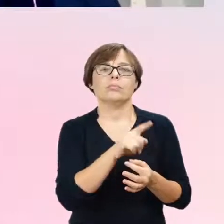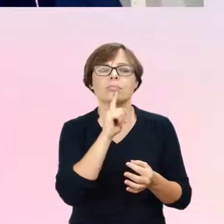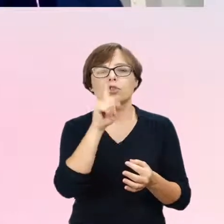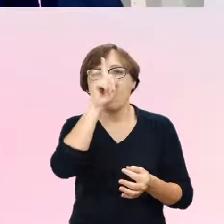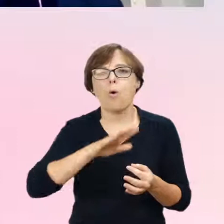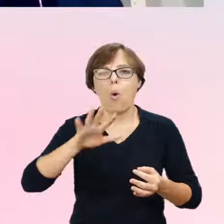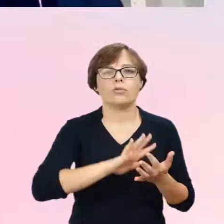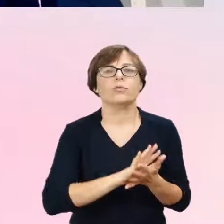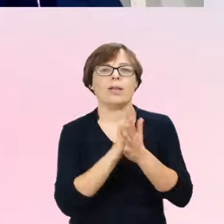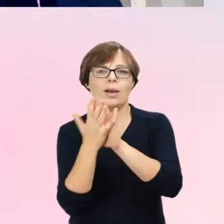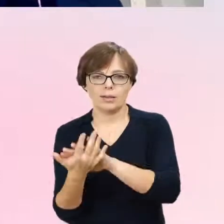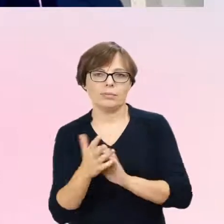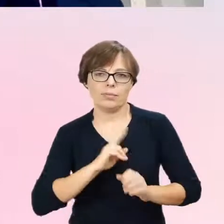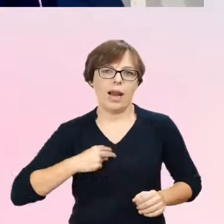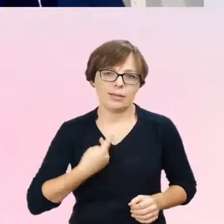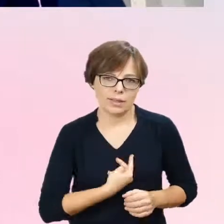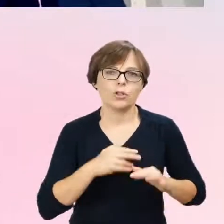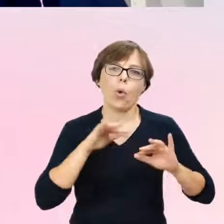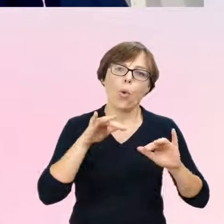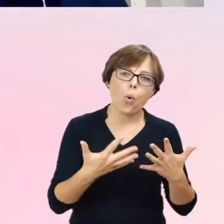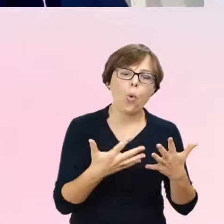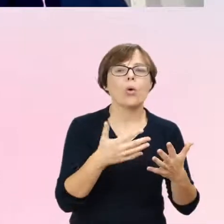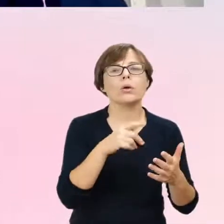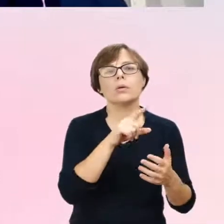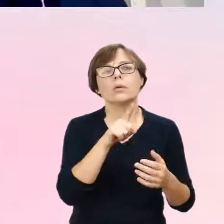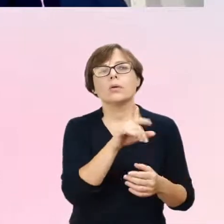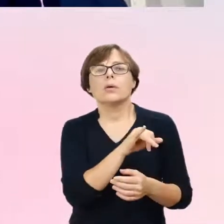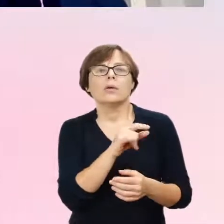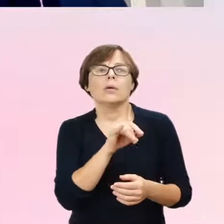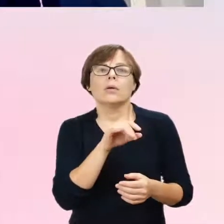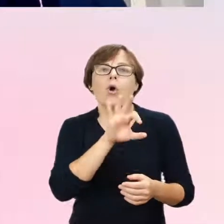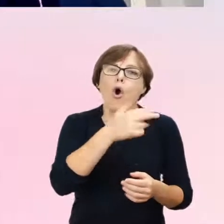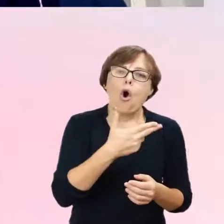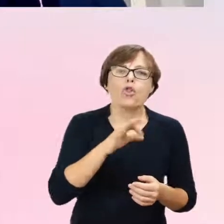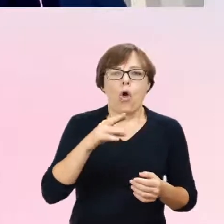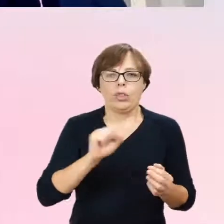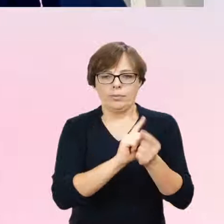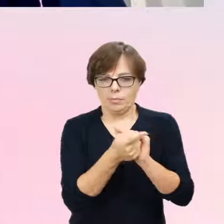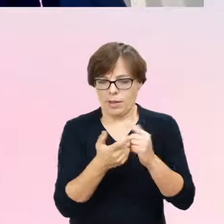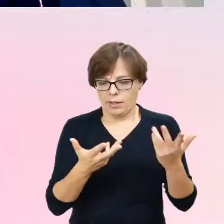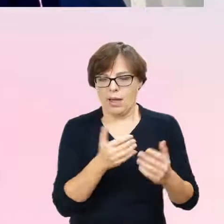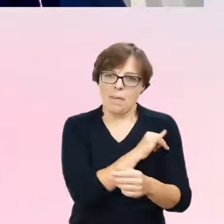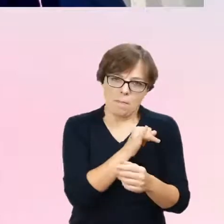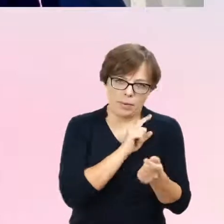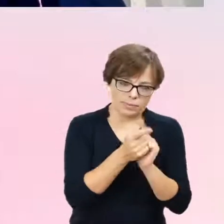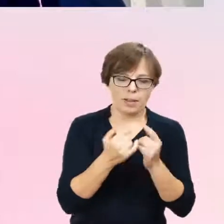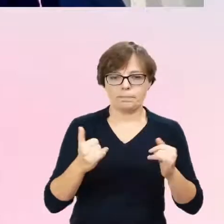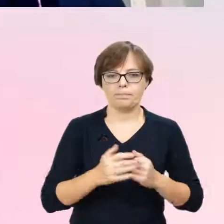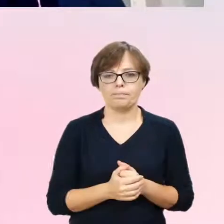preferowanego i tak dalej. Jak wygląda diagnoza? Diagnoza to jest